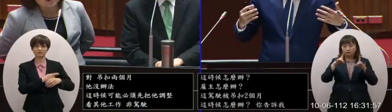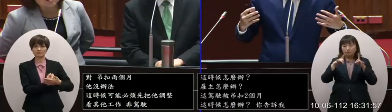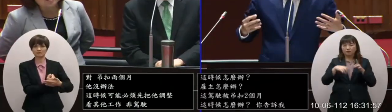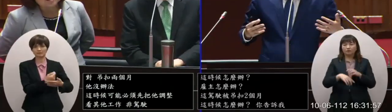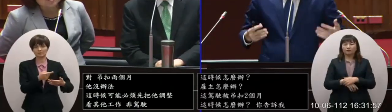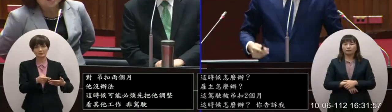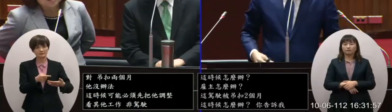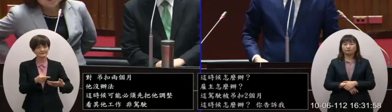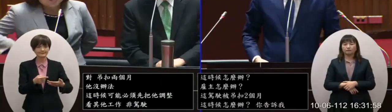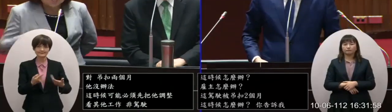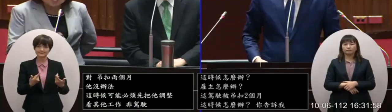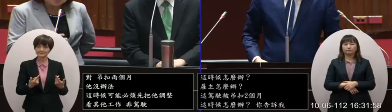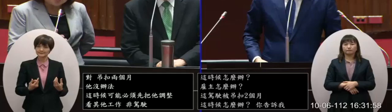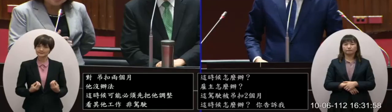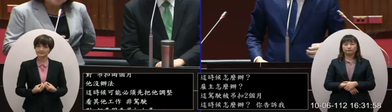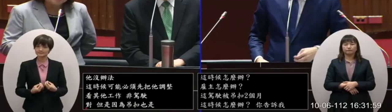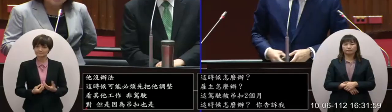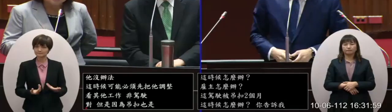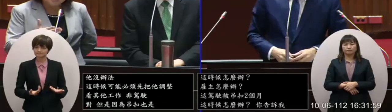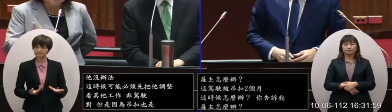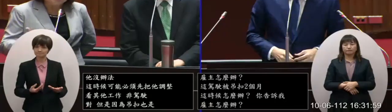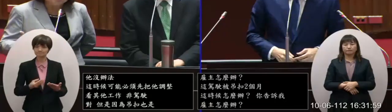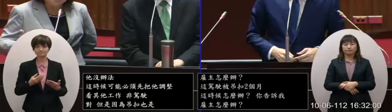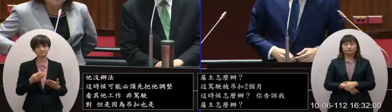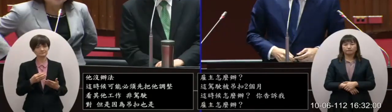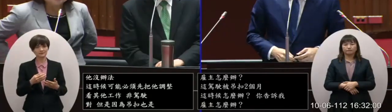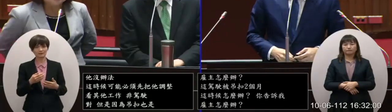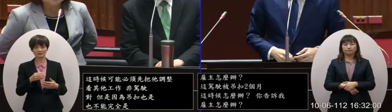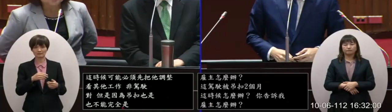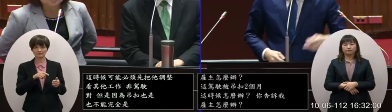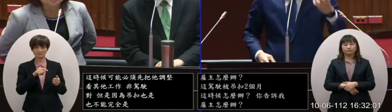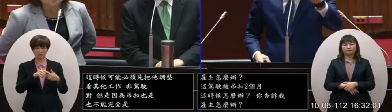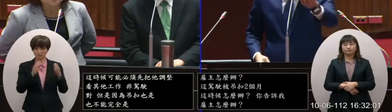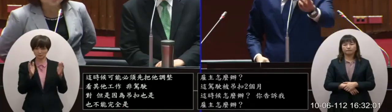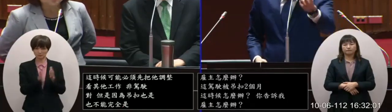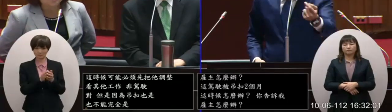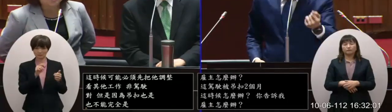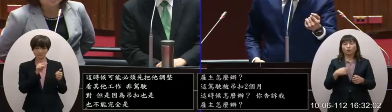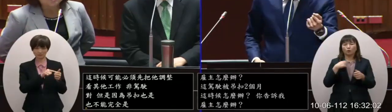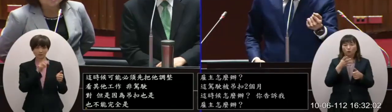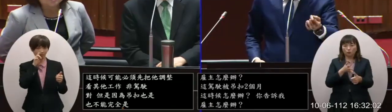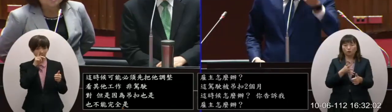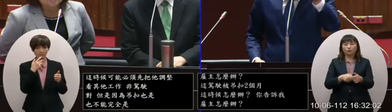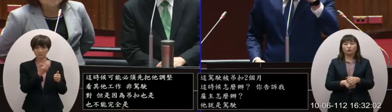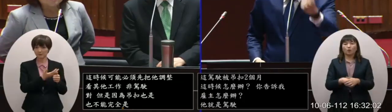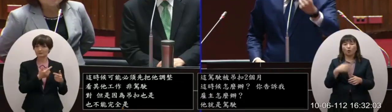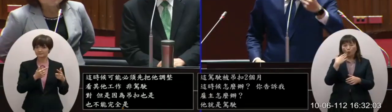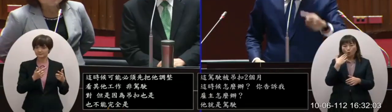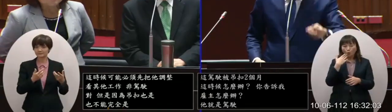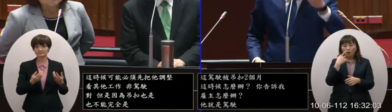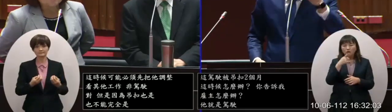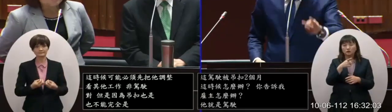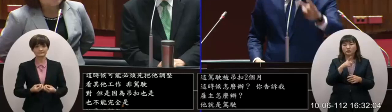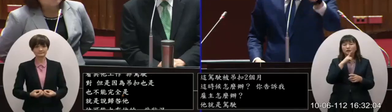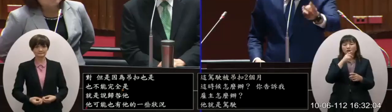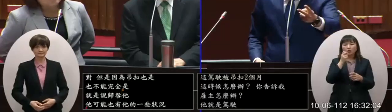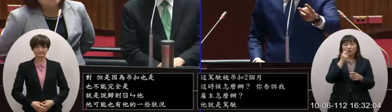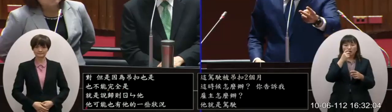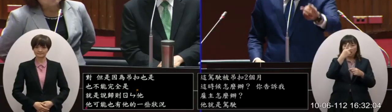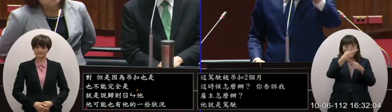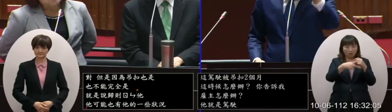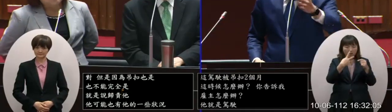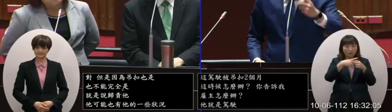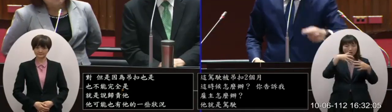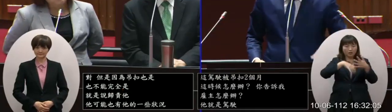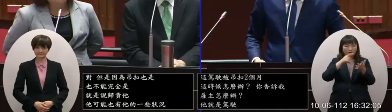不能完全是喔就是說規則他啦他可能也有他的一些好那我問你我問你喔如果他被吊銷指導因為兩年內連